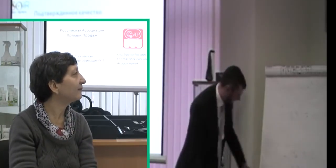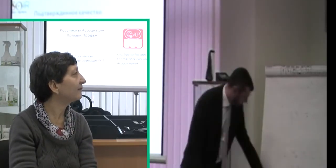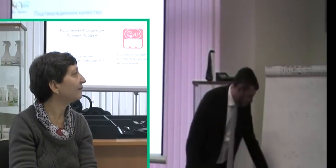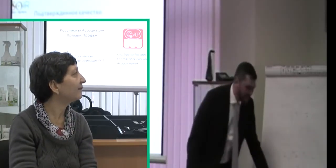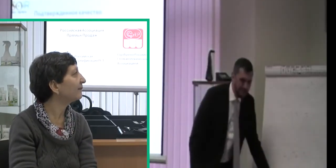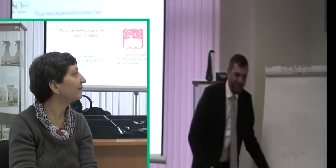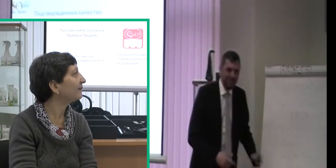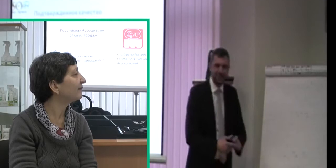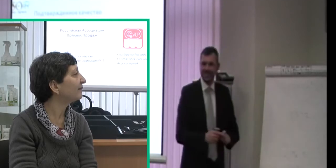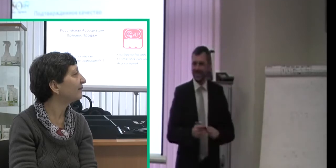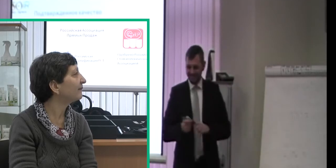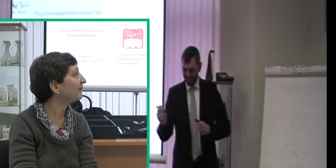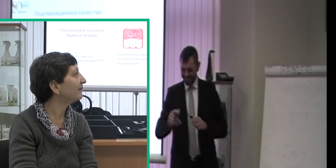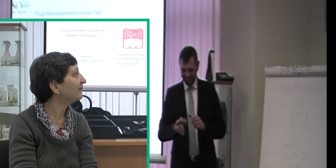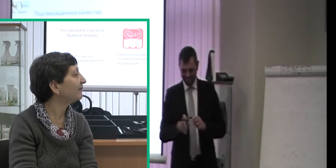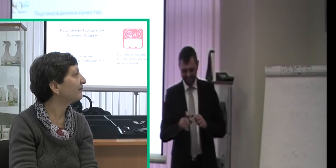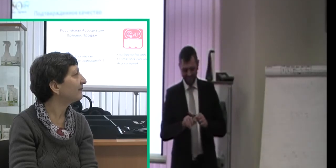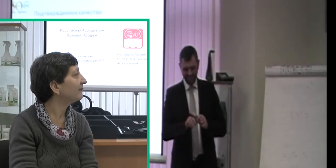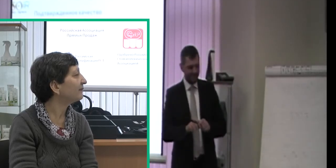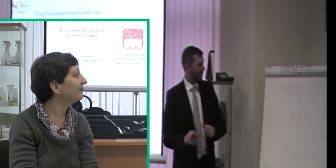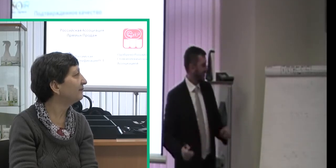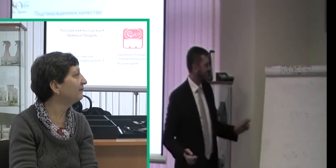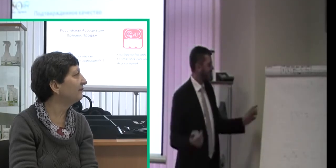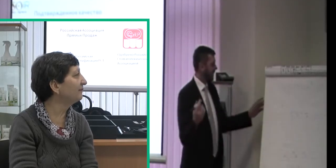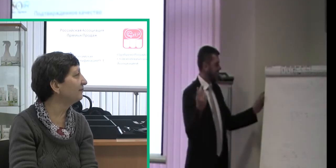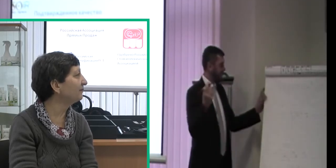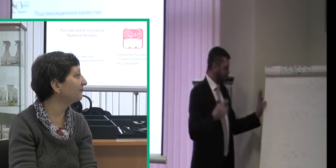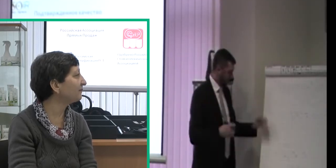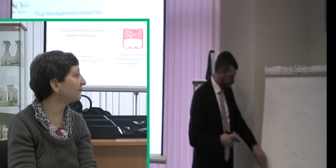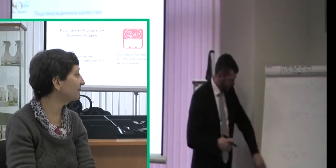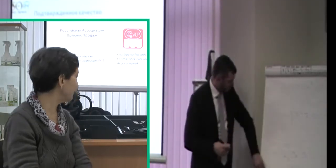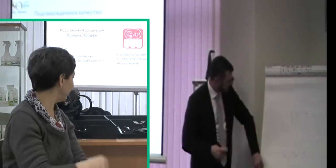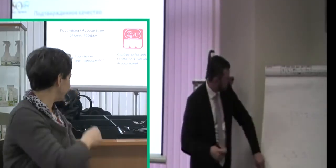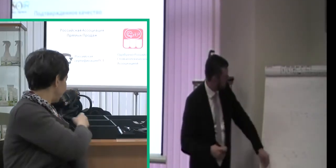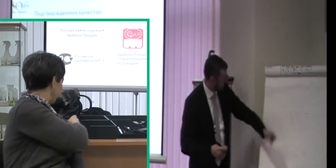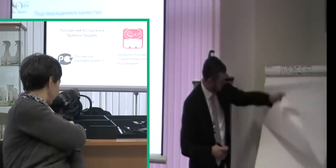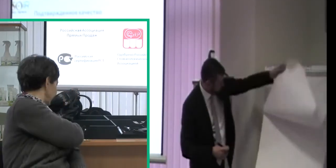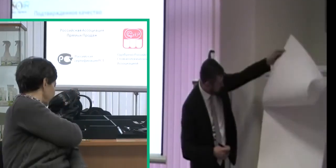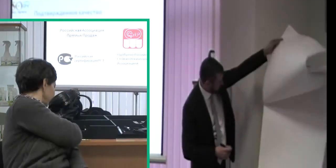понадобится... Ломать.